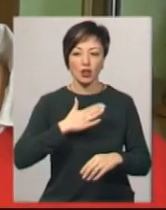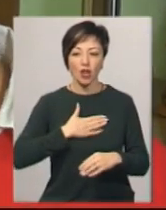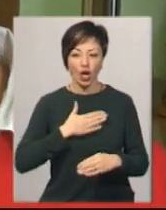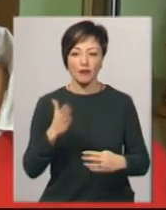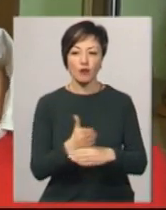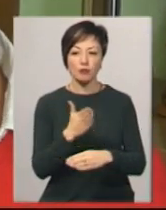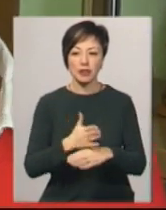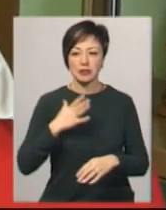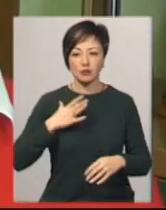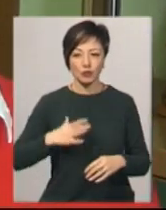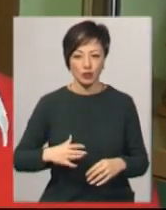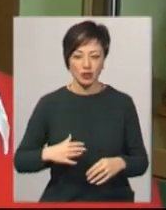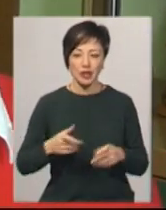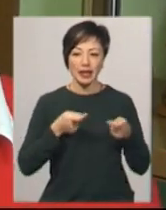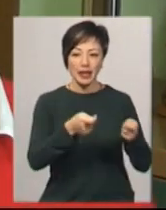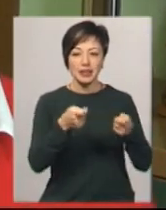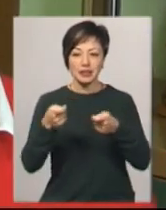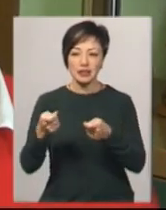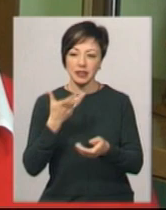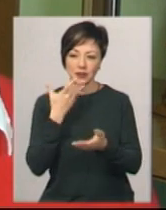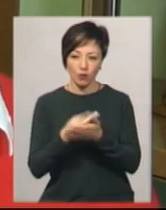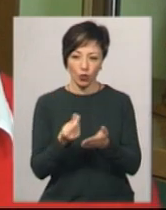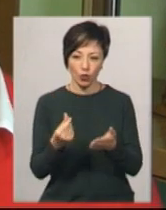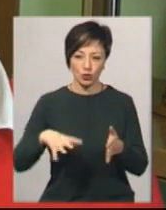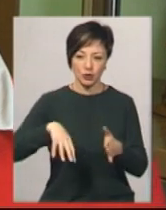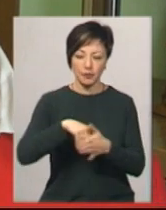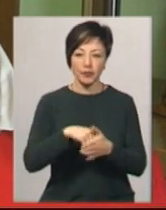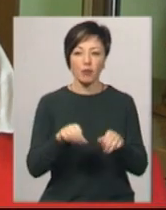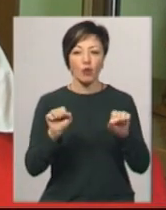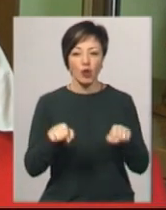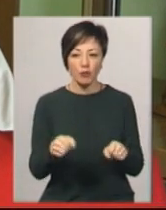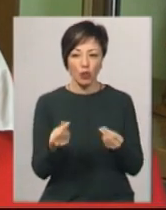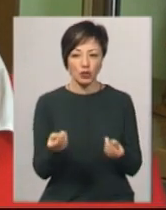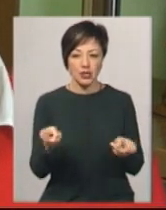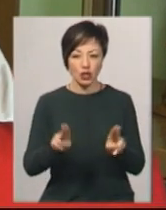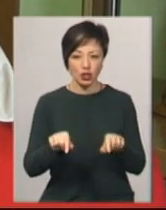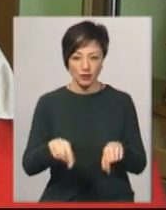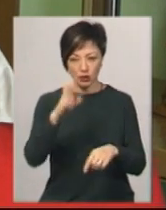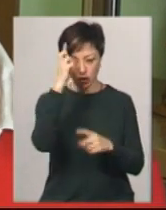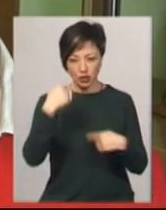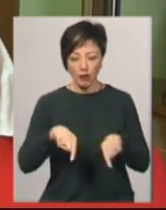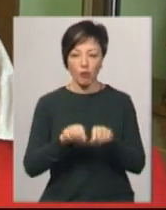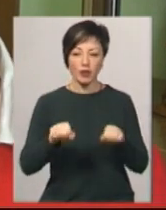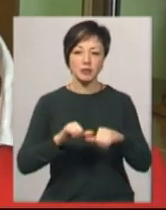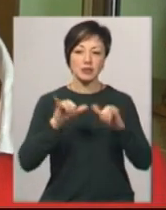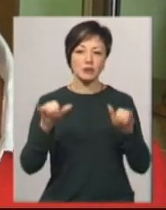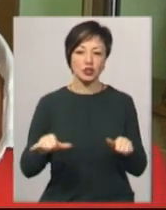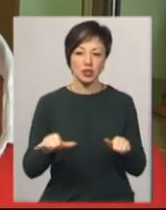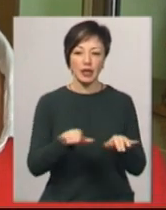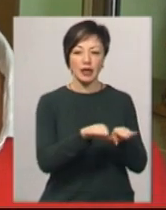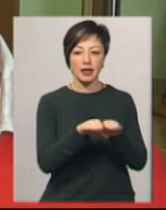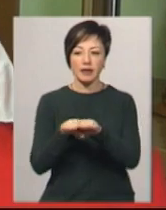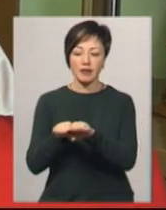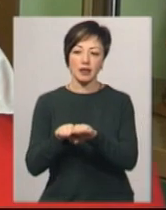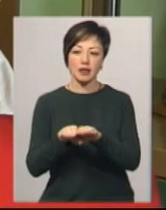виробники змушені їздити за свої кошти. Ці кошти вони могли б тут залишити в державі, могли б збільшити рівень